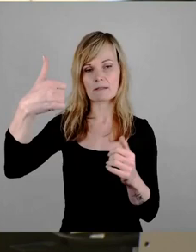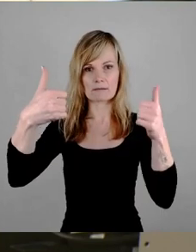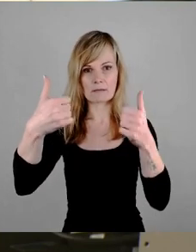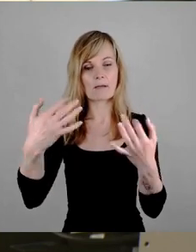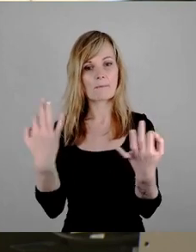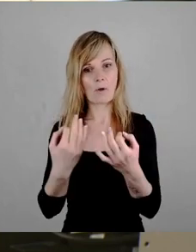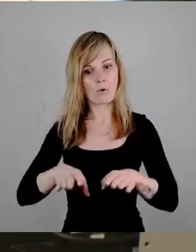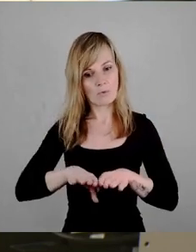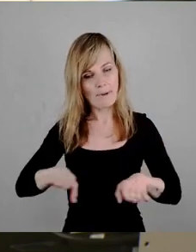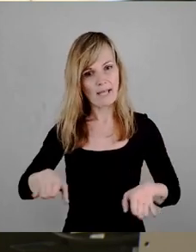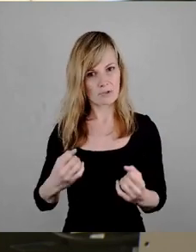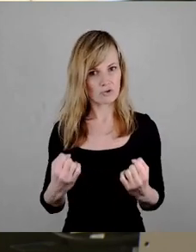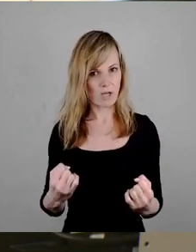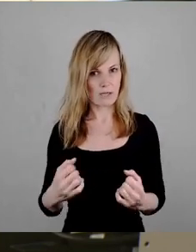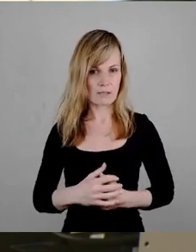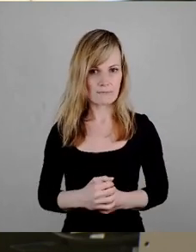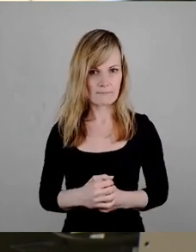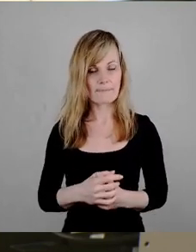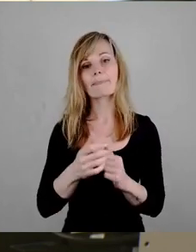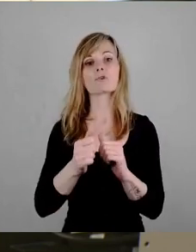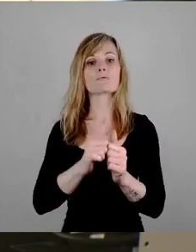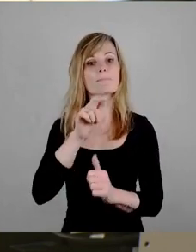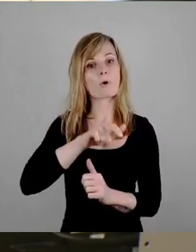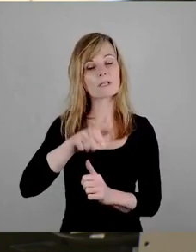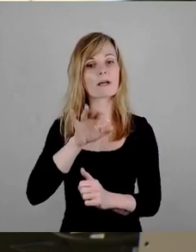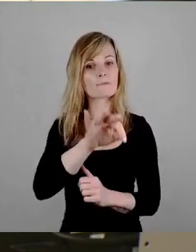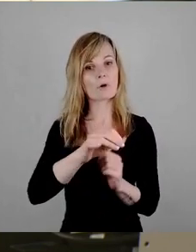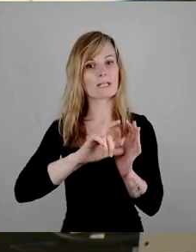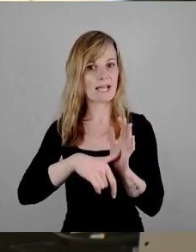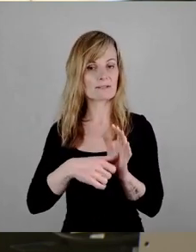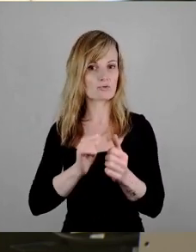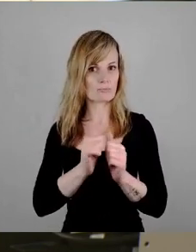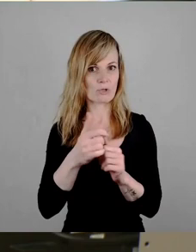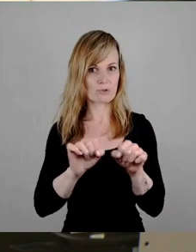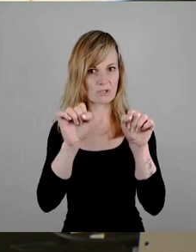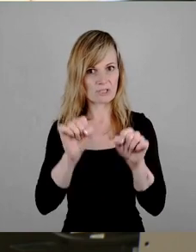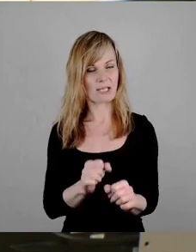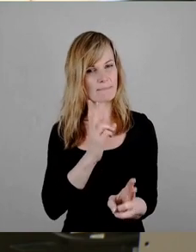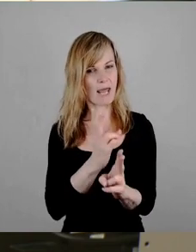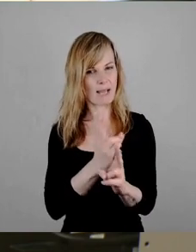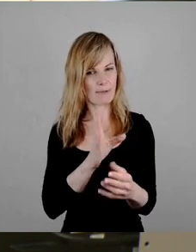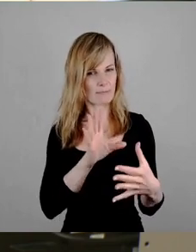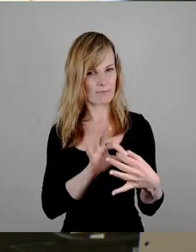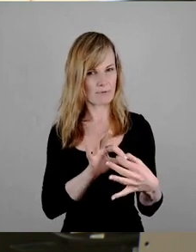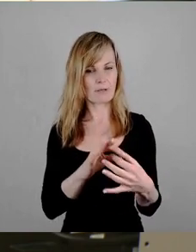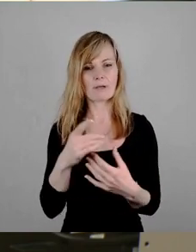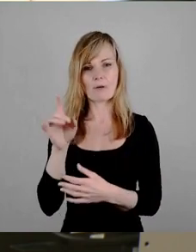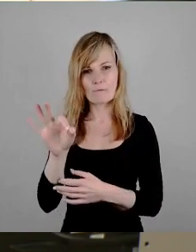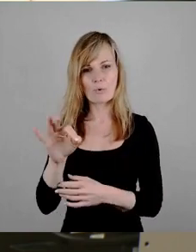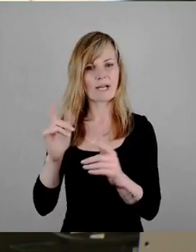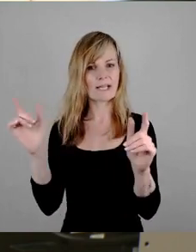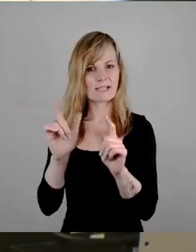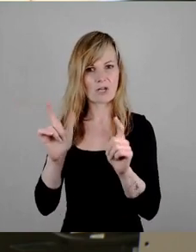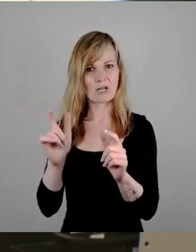Wie können wir Sportler im Leistungssportsystem halten Und vor allen Dingen die gesellschaftliche Bedeutung des Sportes Für unsere